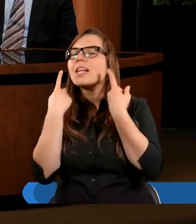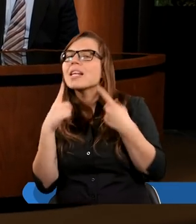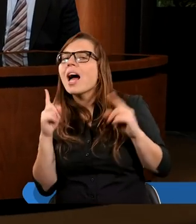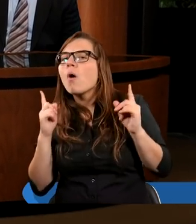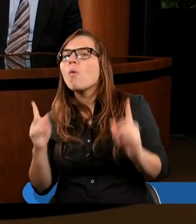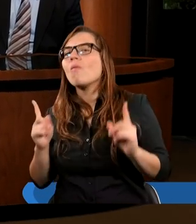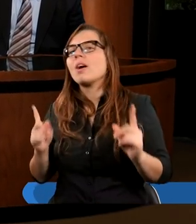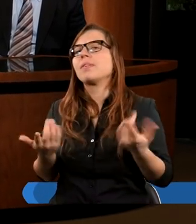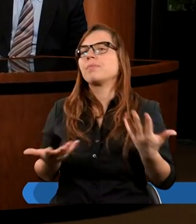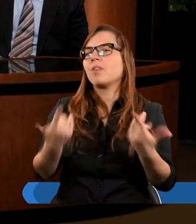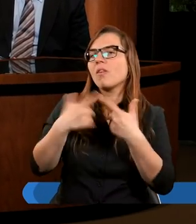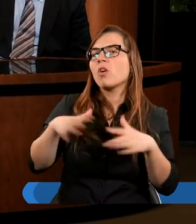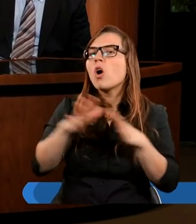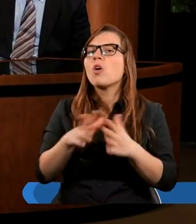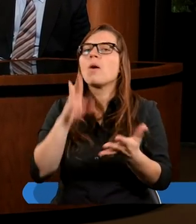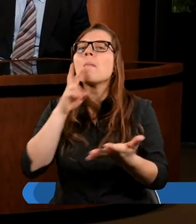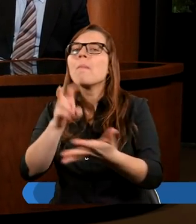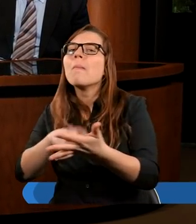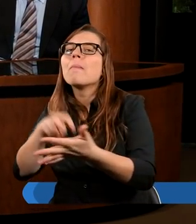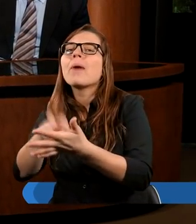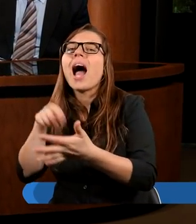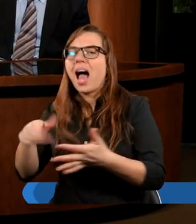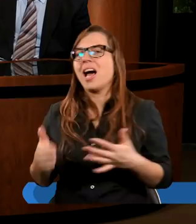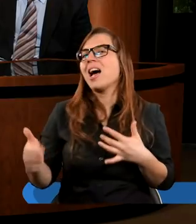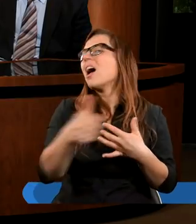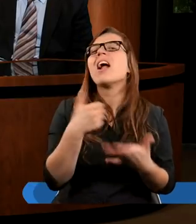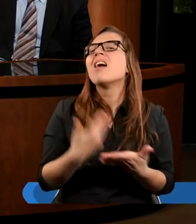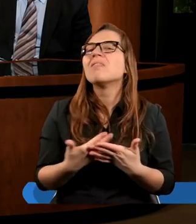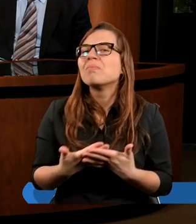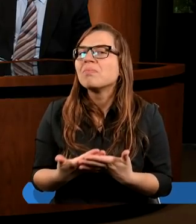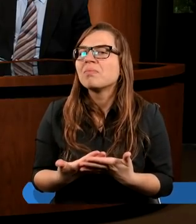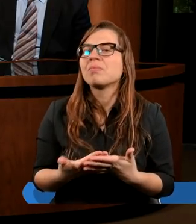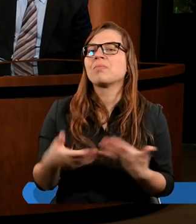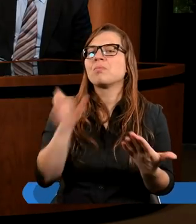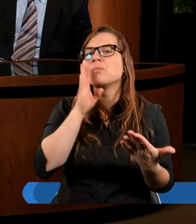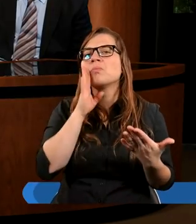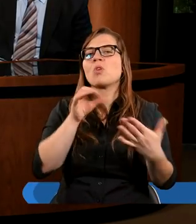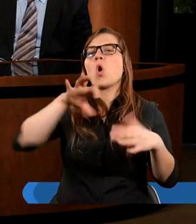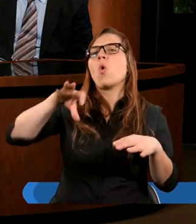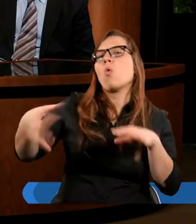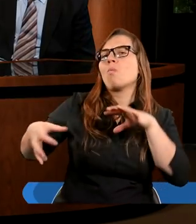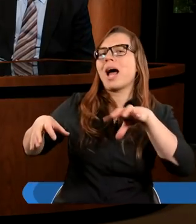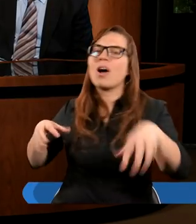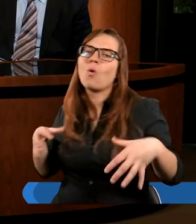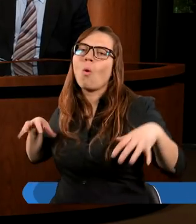że w Kościele brak tej jedności, dlatego, że na przykład tworzą się jakieś grupy,